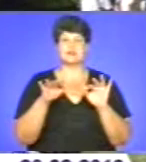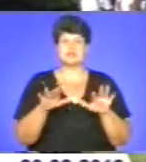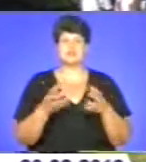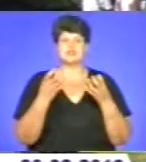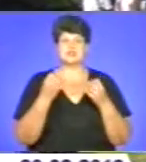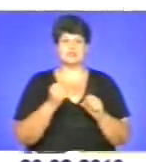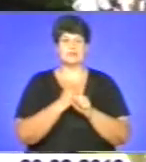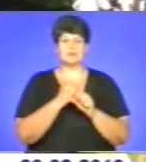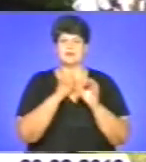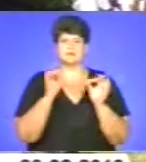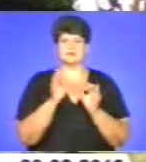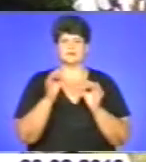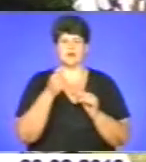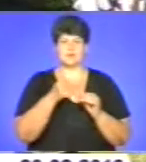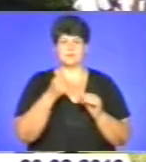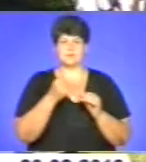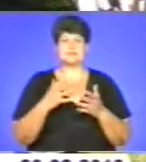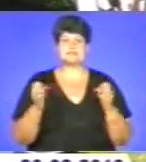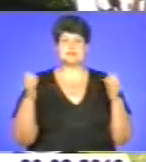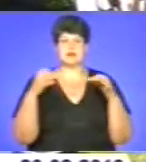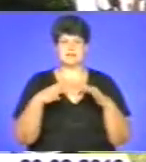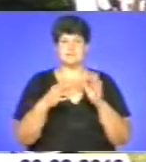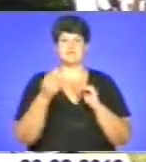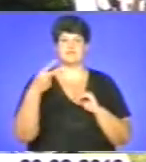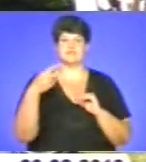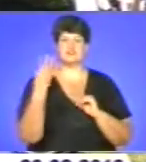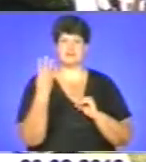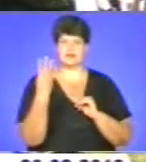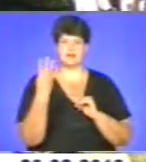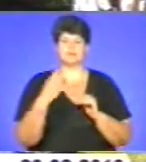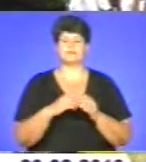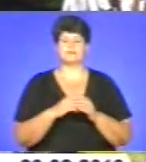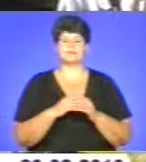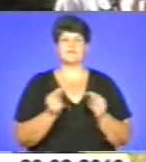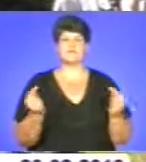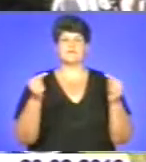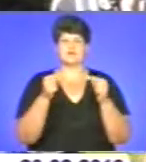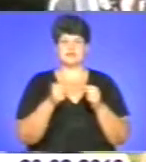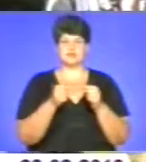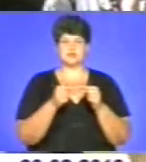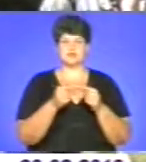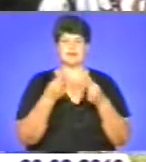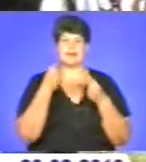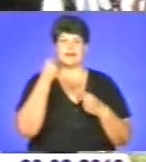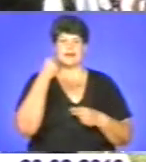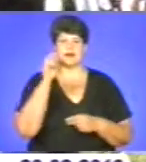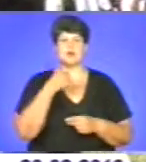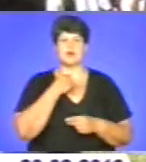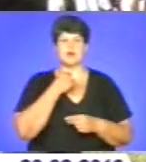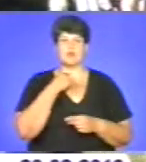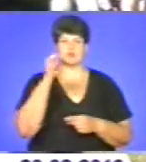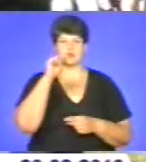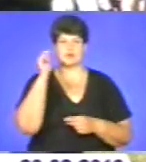жодного року. У мистецькому арсеналі ми збираємося 24-го, ми визначимо найкращий голос України, виконає капельна.